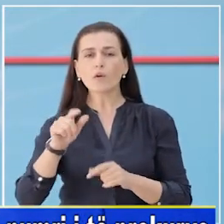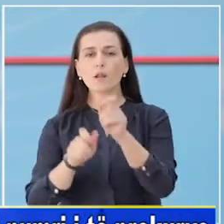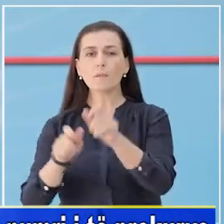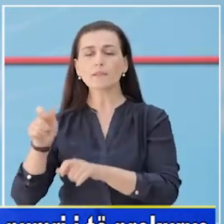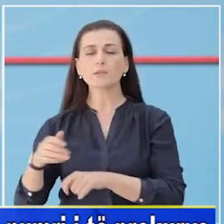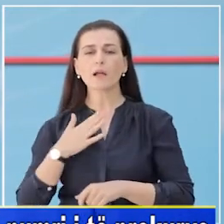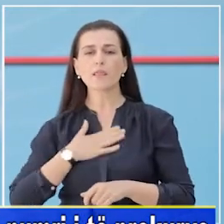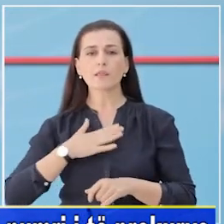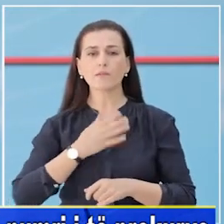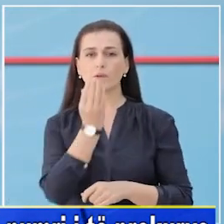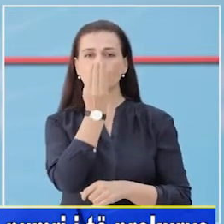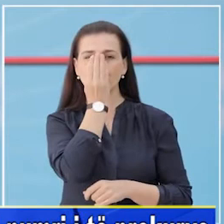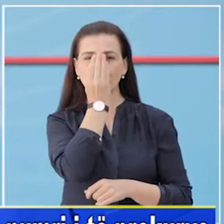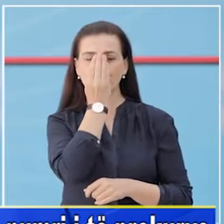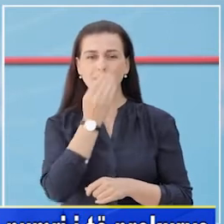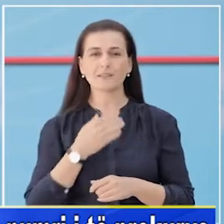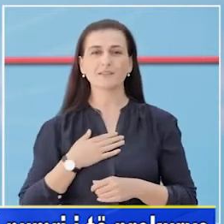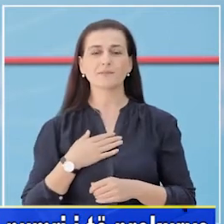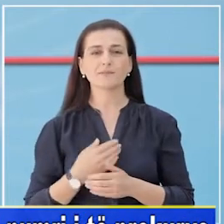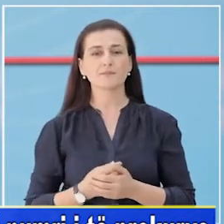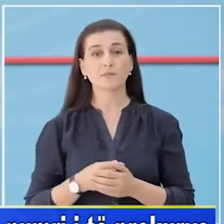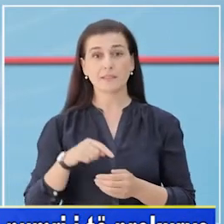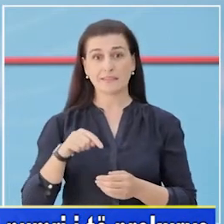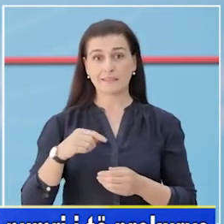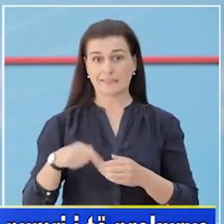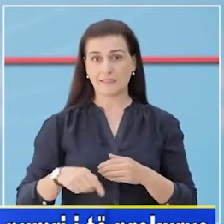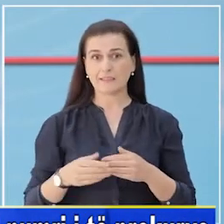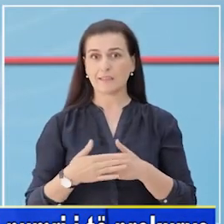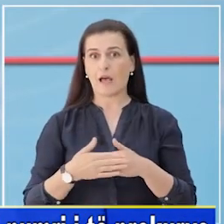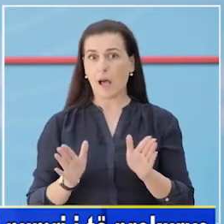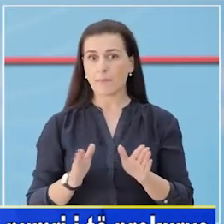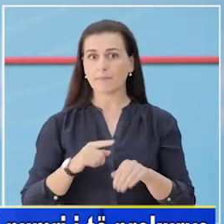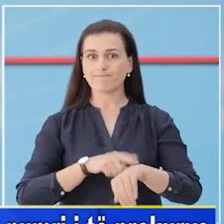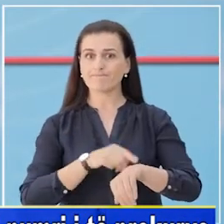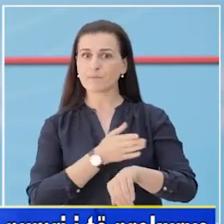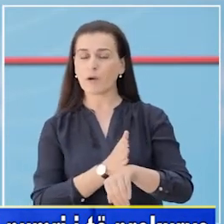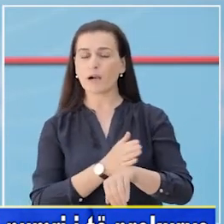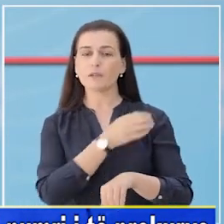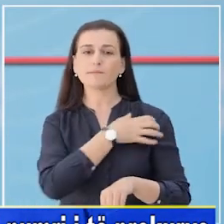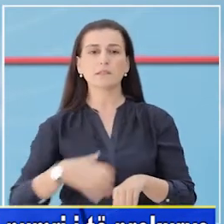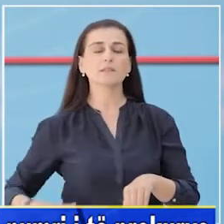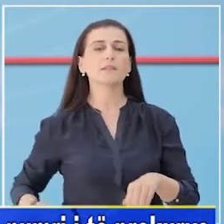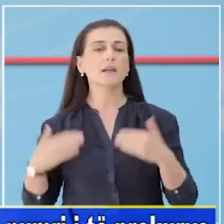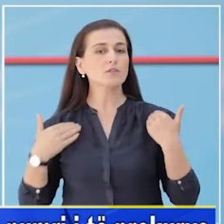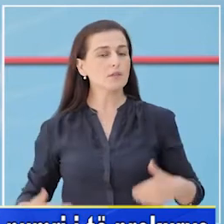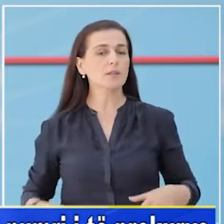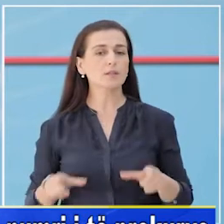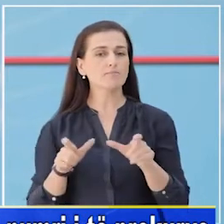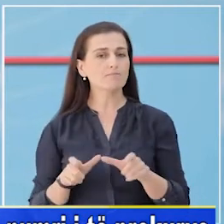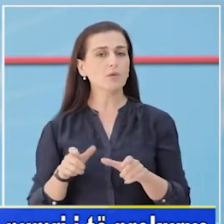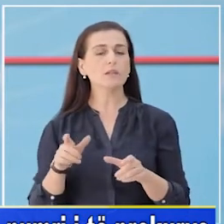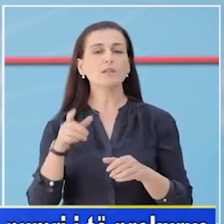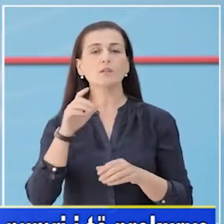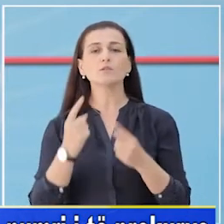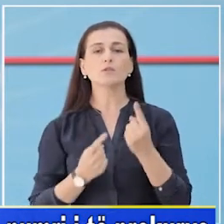pacientve që kanë pasur nevoj për fërmarje të drejtuar. Në kushtet e lecimit të disa masave, Ministria Shëndecis dhe Mbrojtje